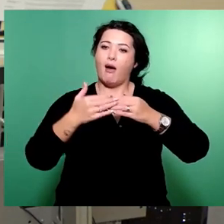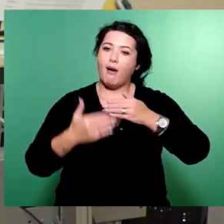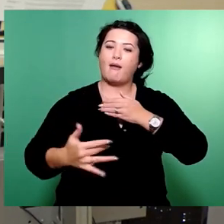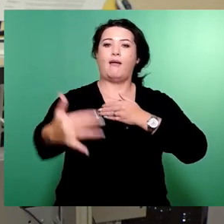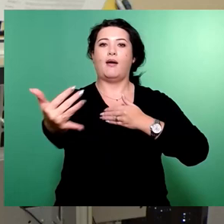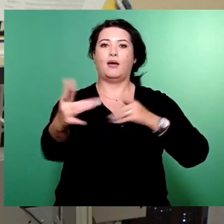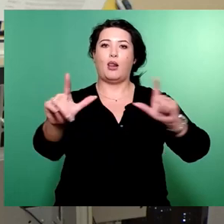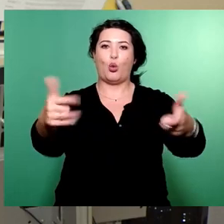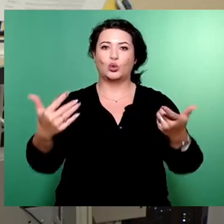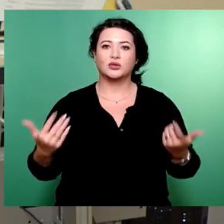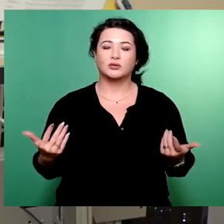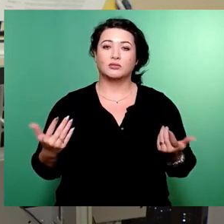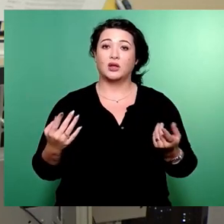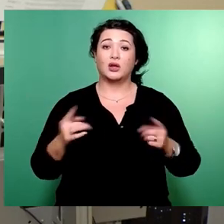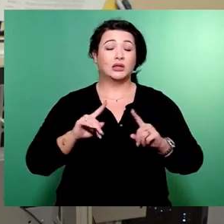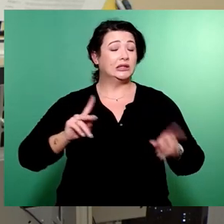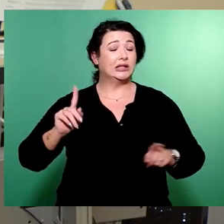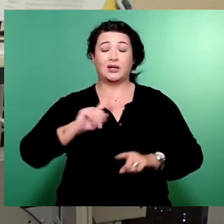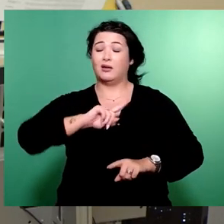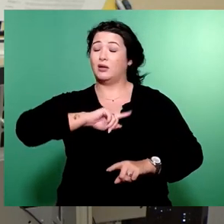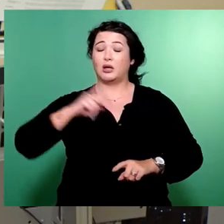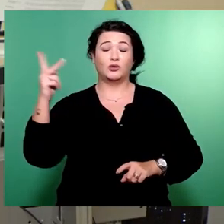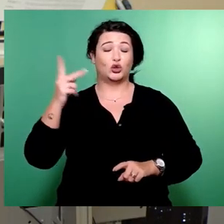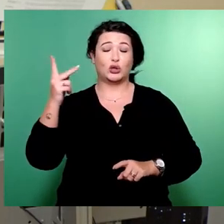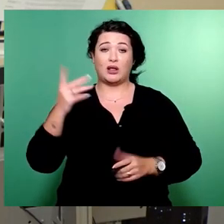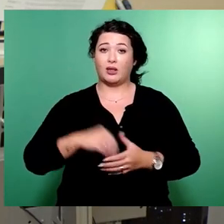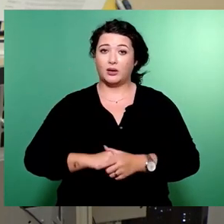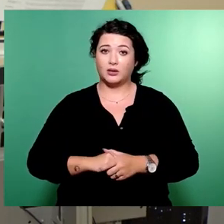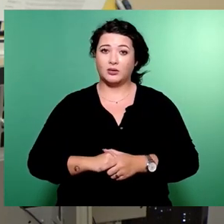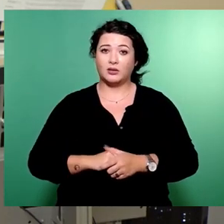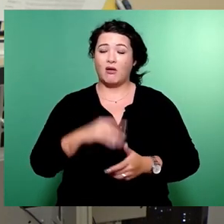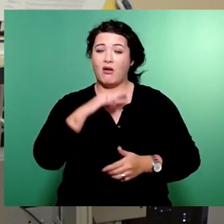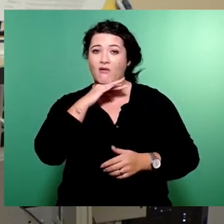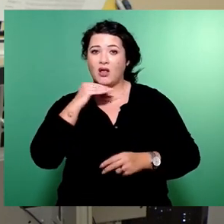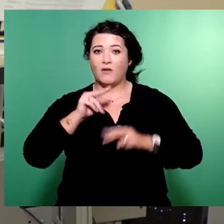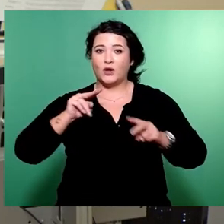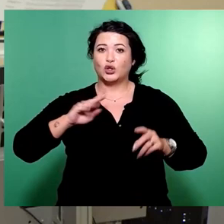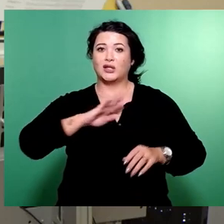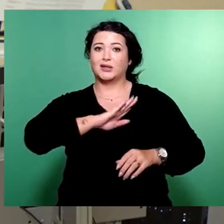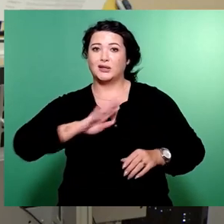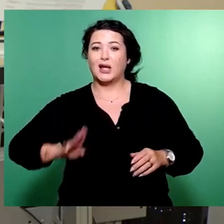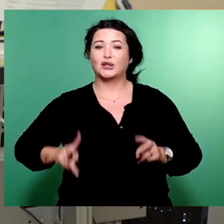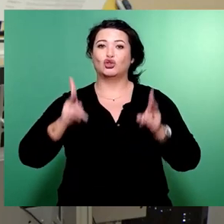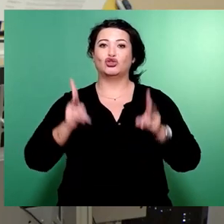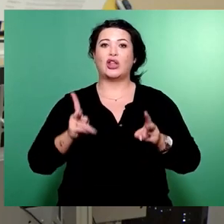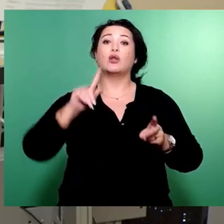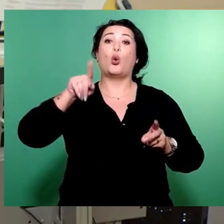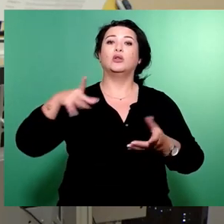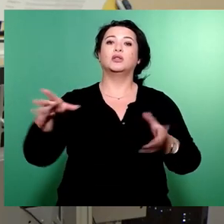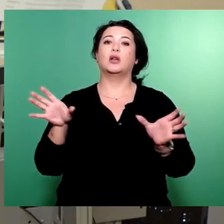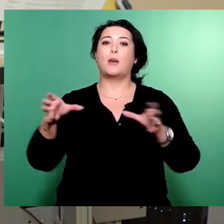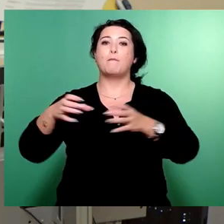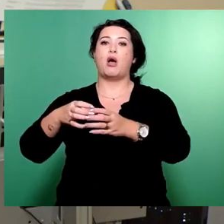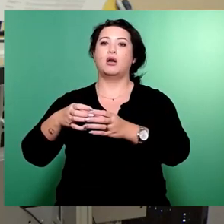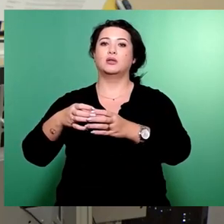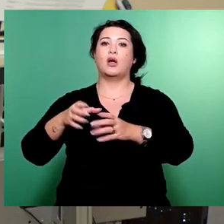Selbstverständlichkeit. Eine Menge sächsischer Städte und Gemeinden werden ohne beschlossenen Haushalt